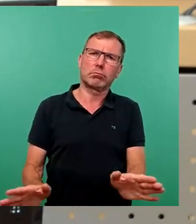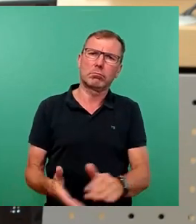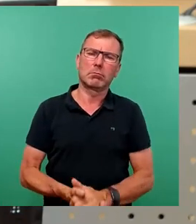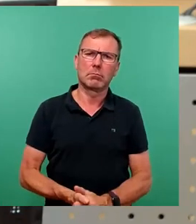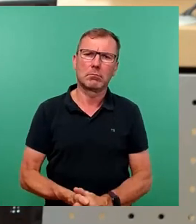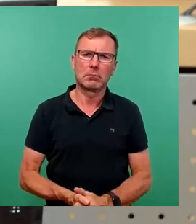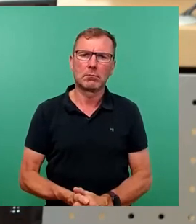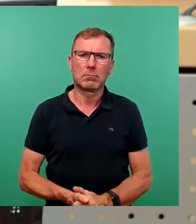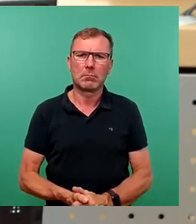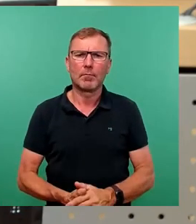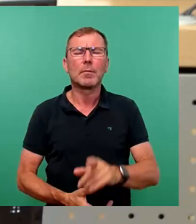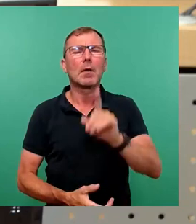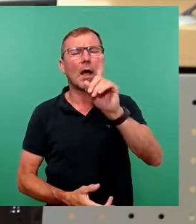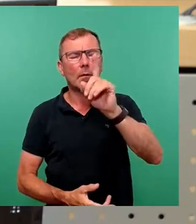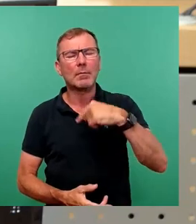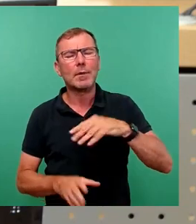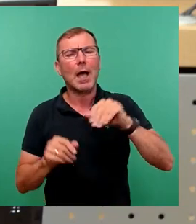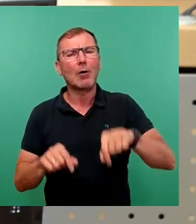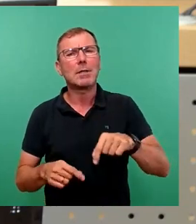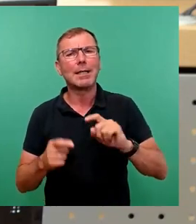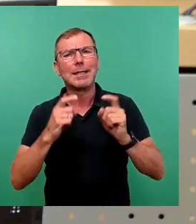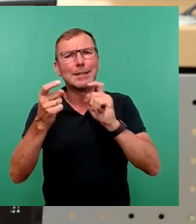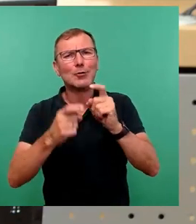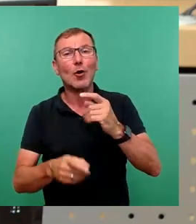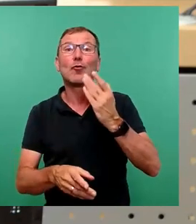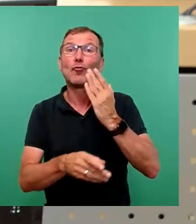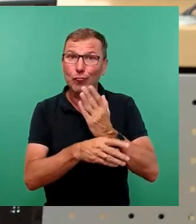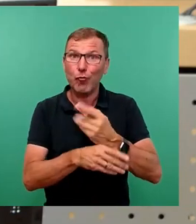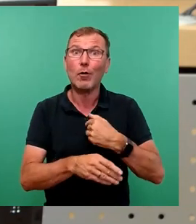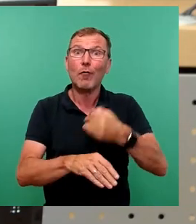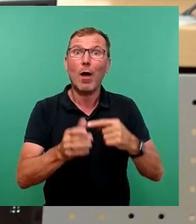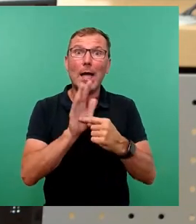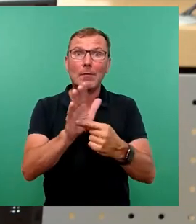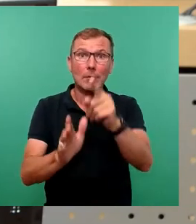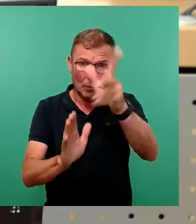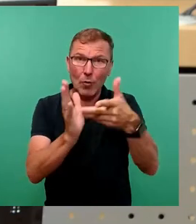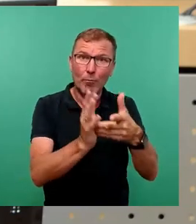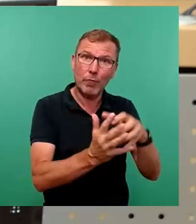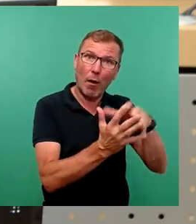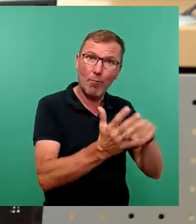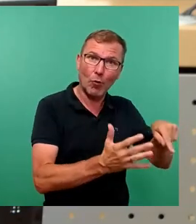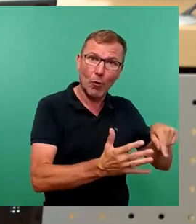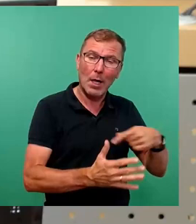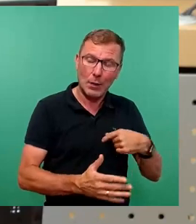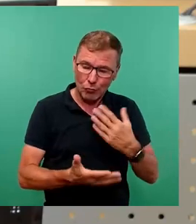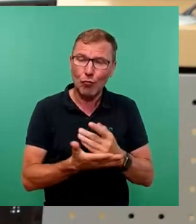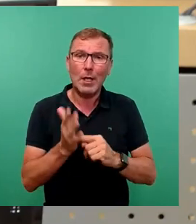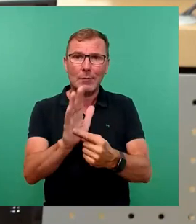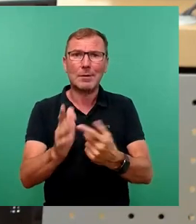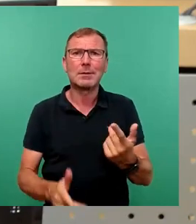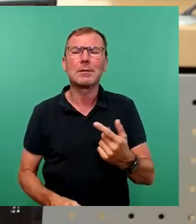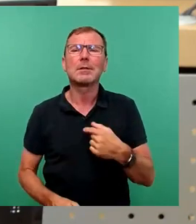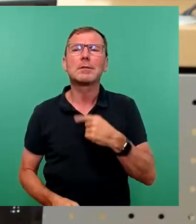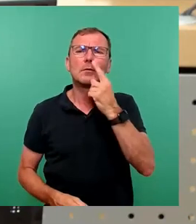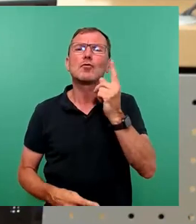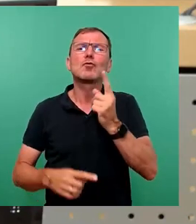Im Übrigen habe ich in der Haushaltsdebatte bereits darauf hingewiesen, kann man nachprüfen, darauf hingewiesen, dass hier viel zu optimistische